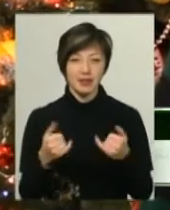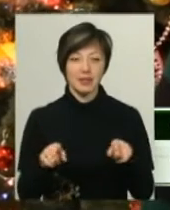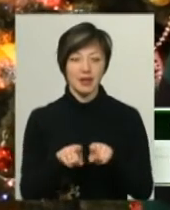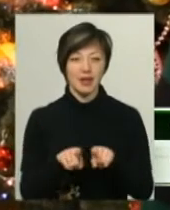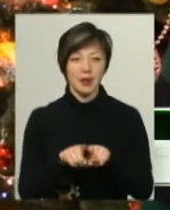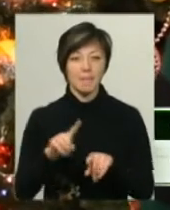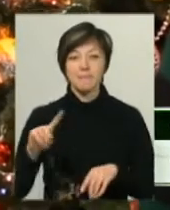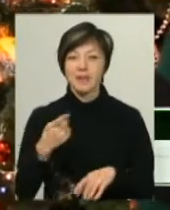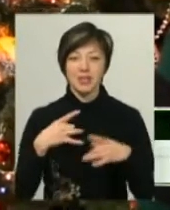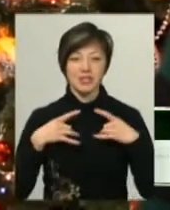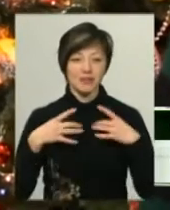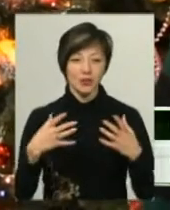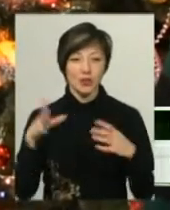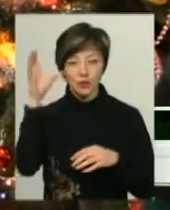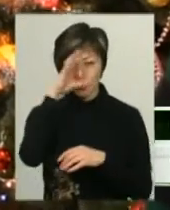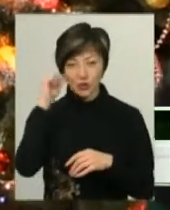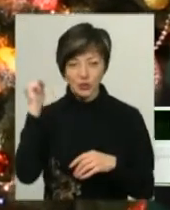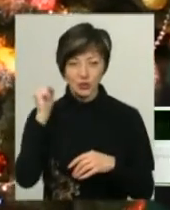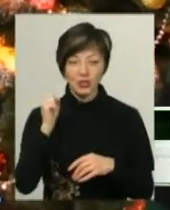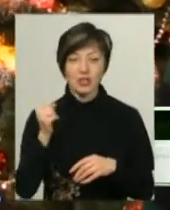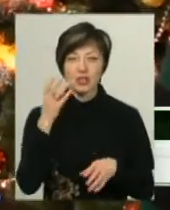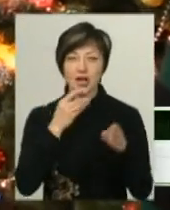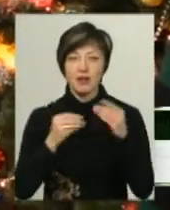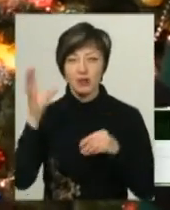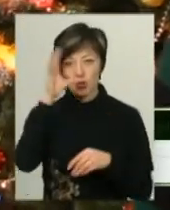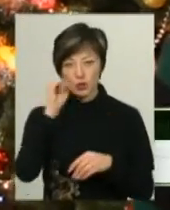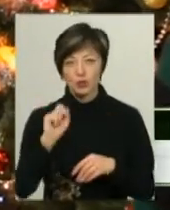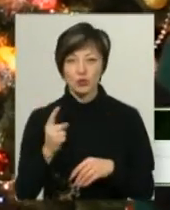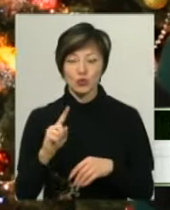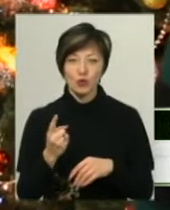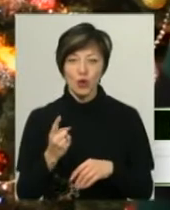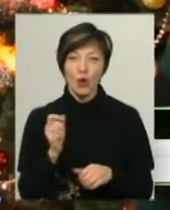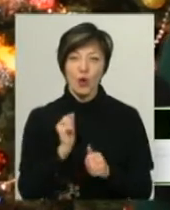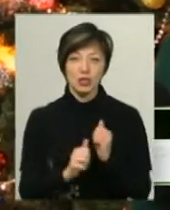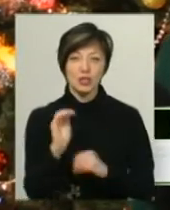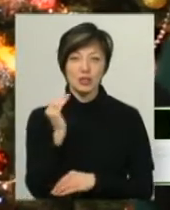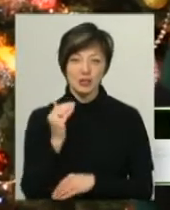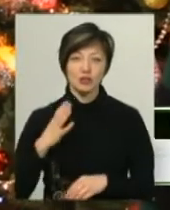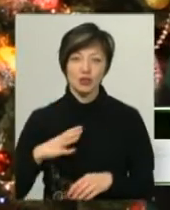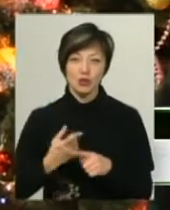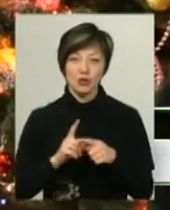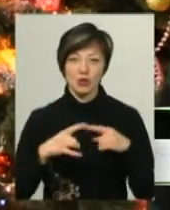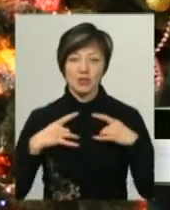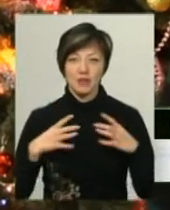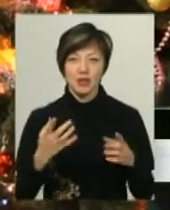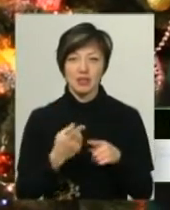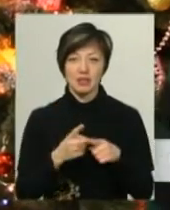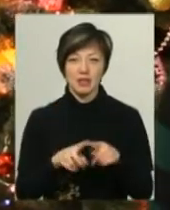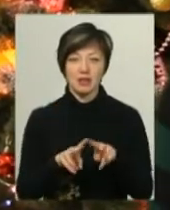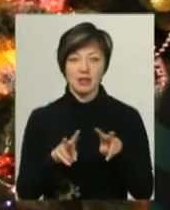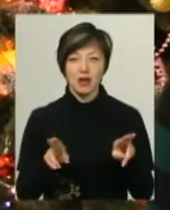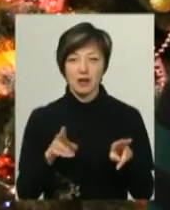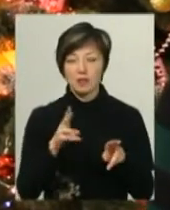подих першої святкової ночі, святкової чи рівної ночі, тому що кожна дитина очікує цього свята. Це свято так